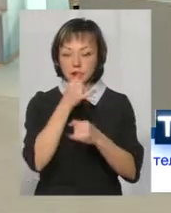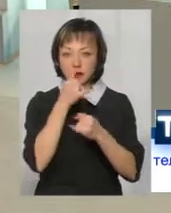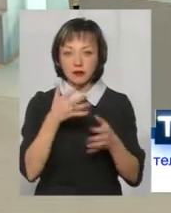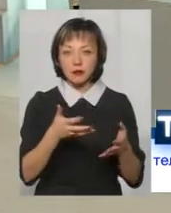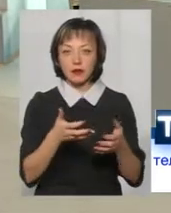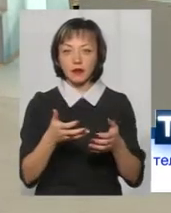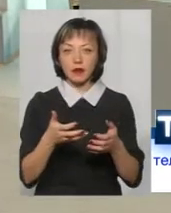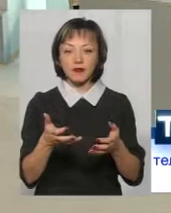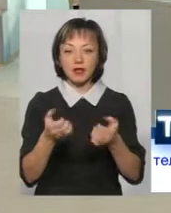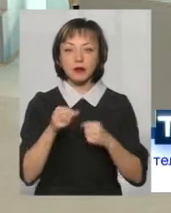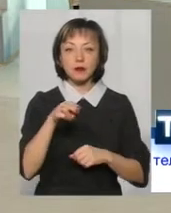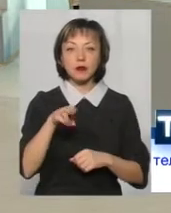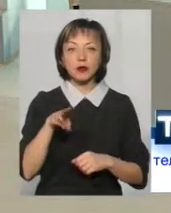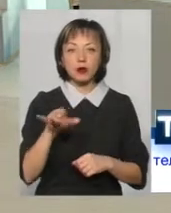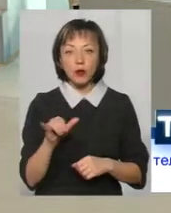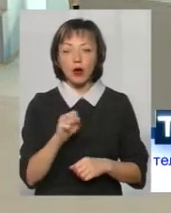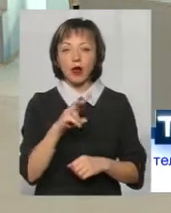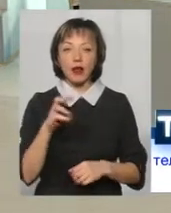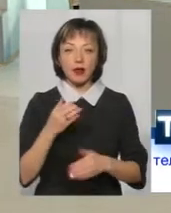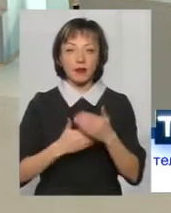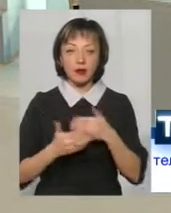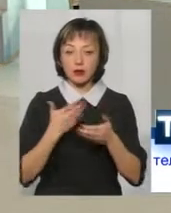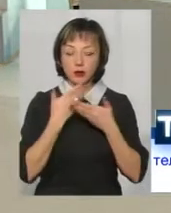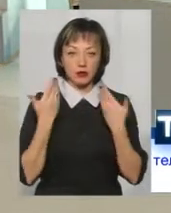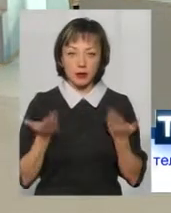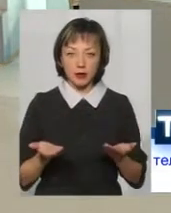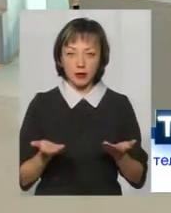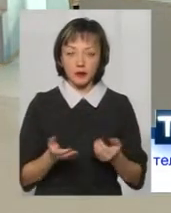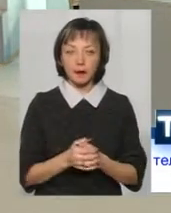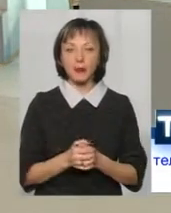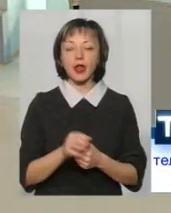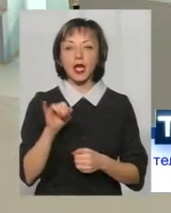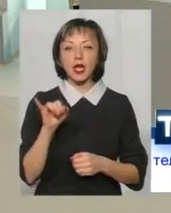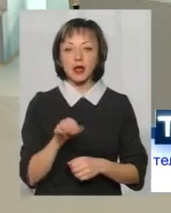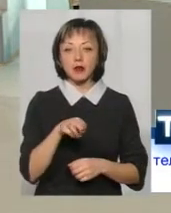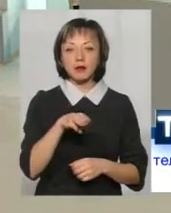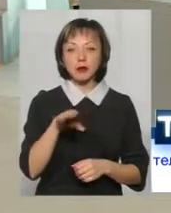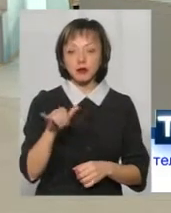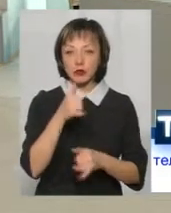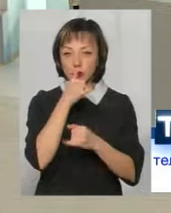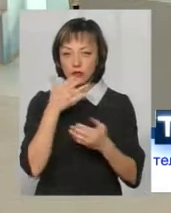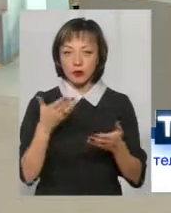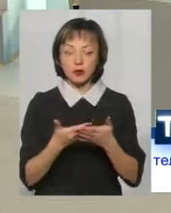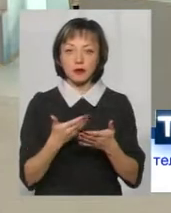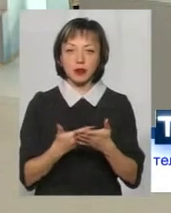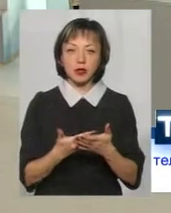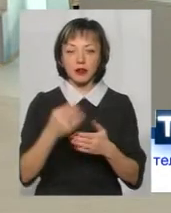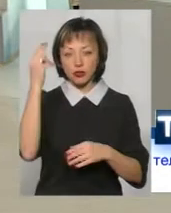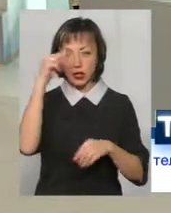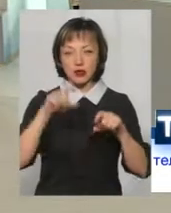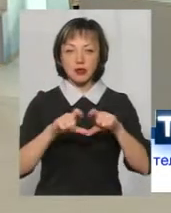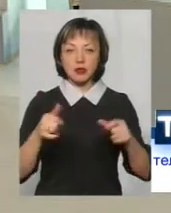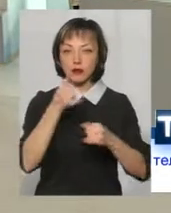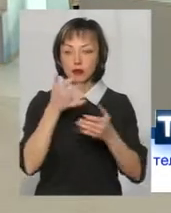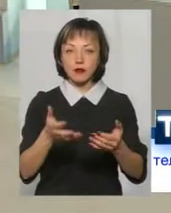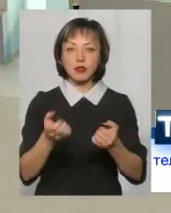взяти в профтехучилище, але інвалідності немає. І профтехучилище не може, там, наприклад, чи якийсь інший навчальний заклад не